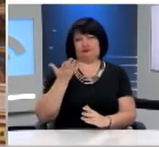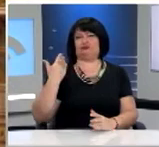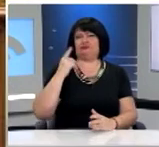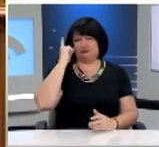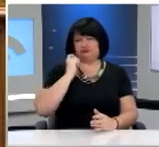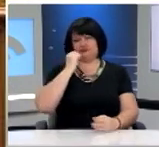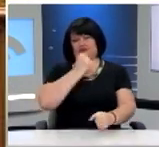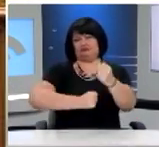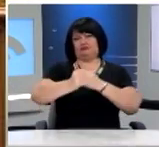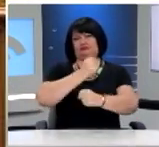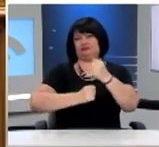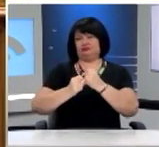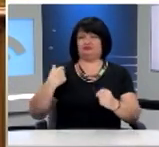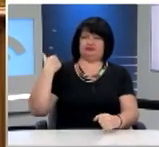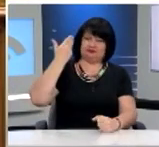χρόνια